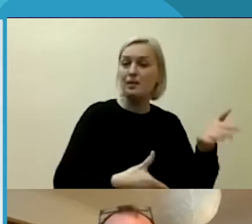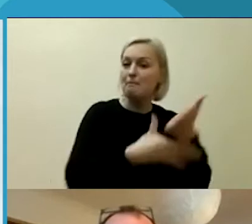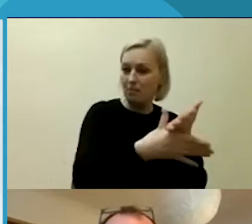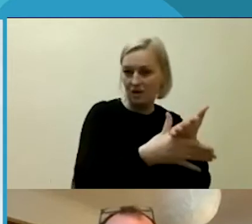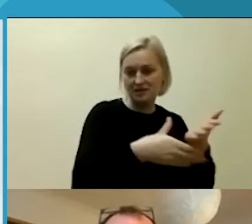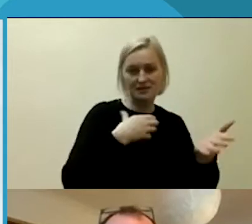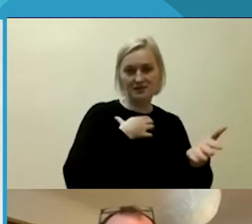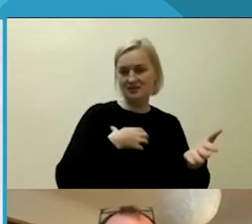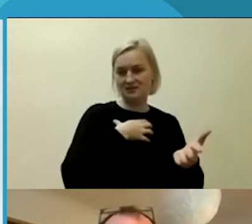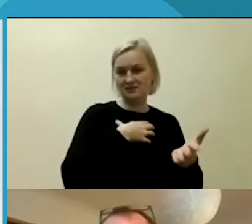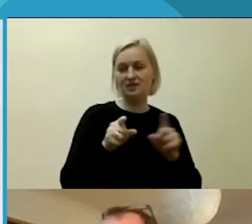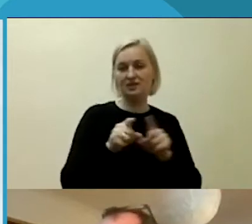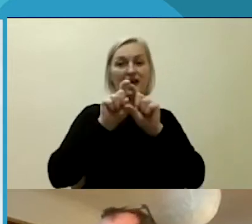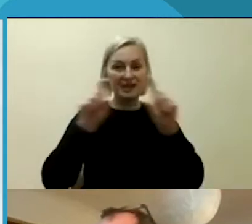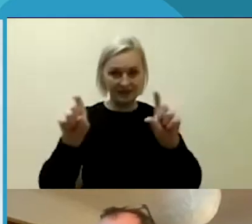neatskiriami dalykai.